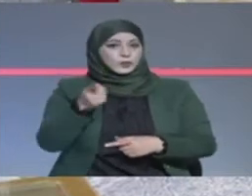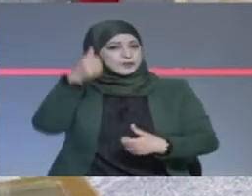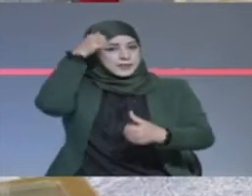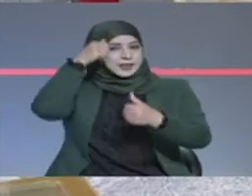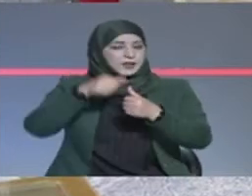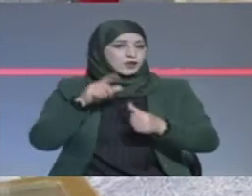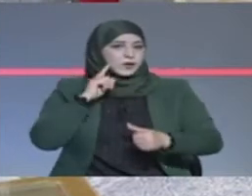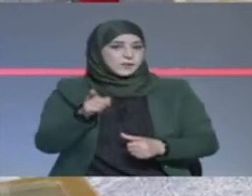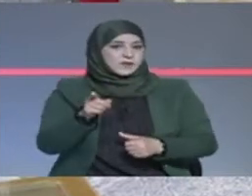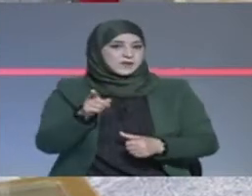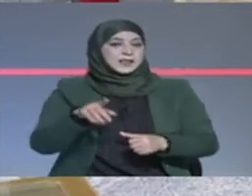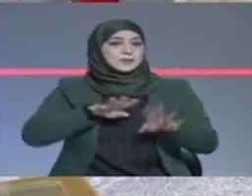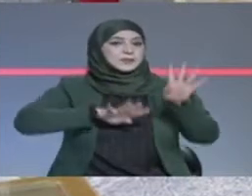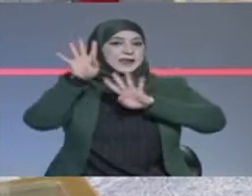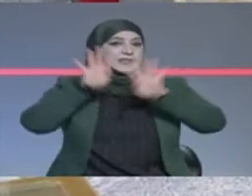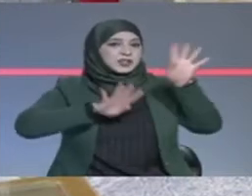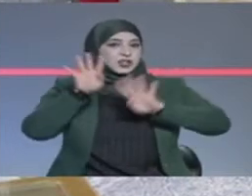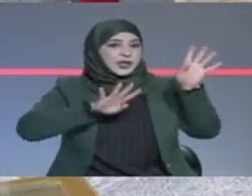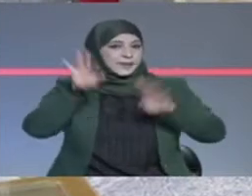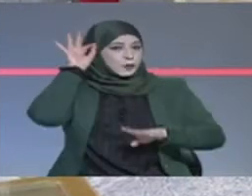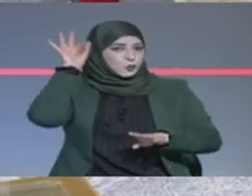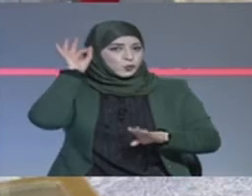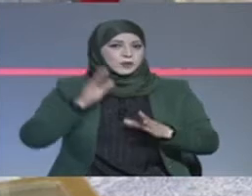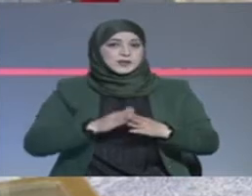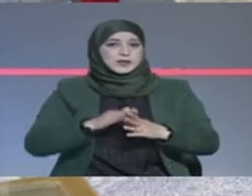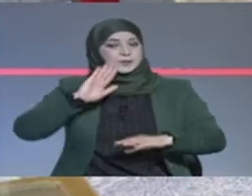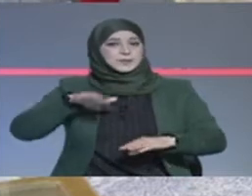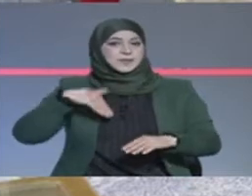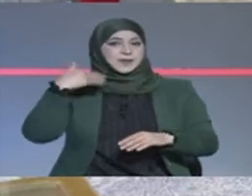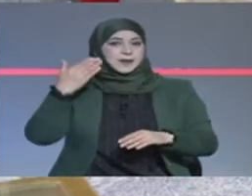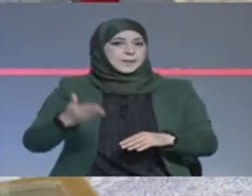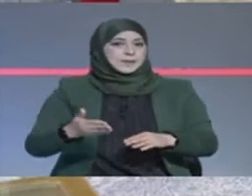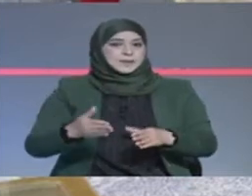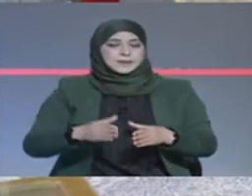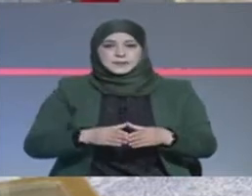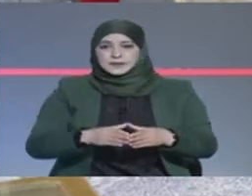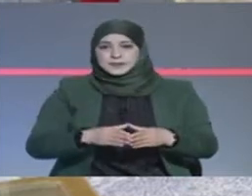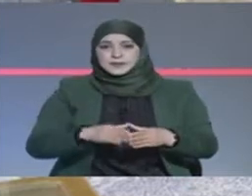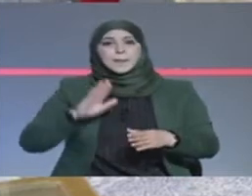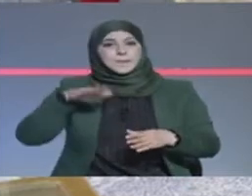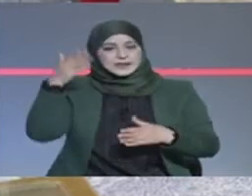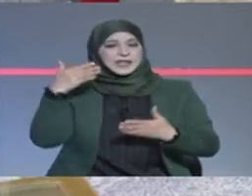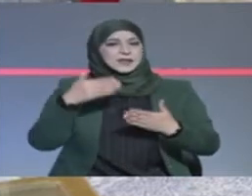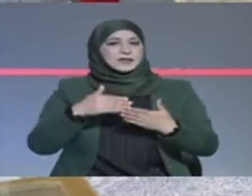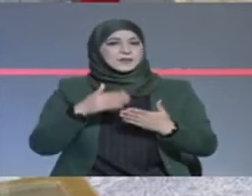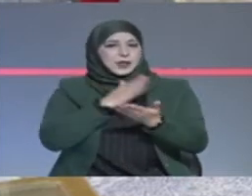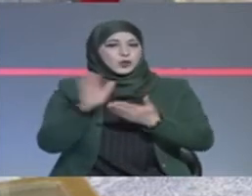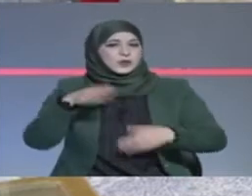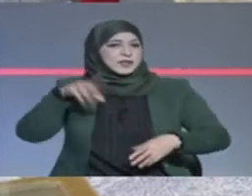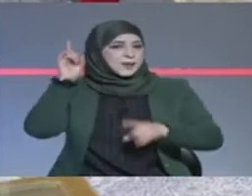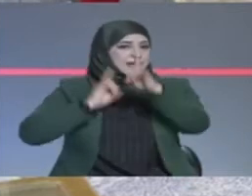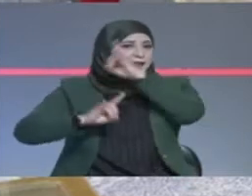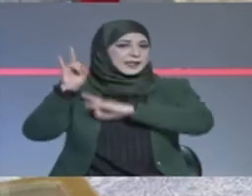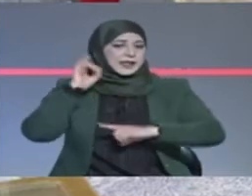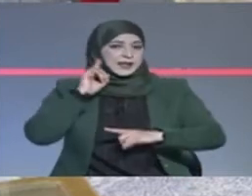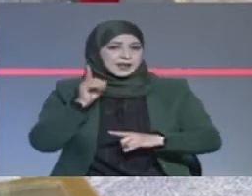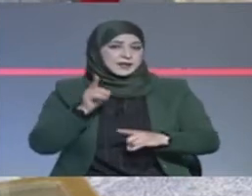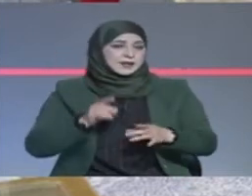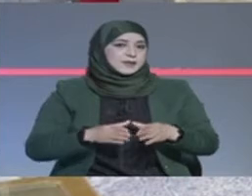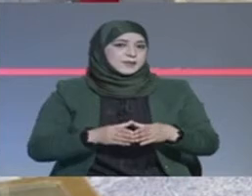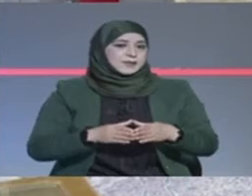في الشعب بعد أن ينفظهم التاريخ مرحبا بك